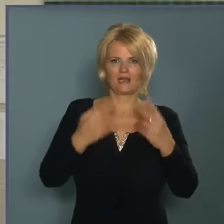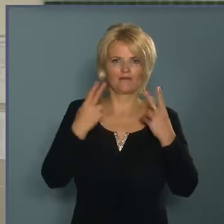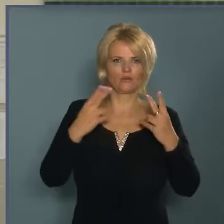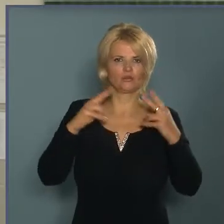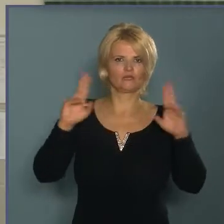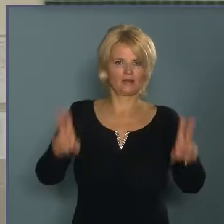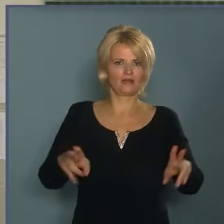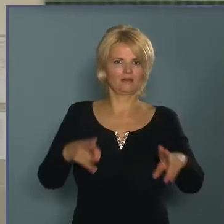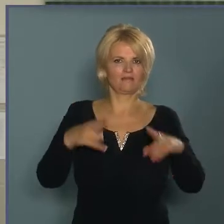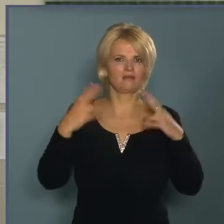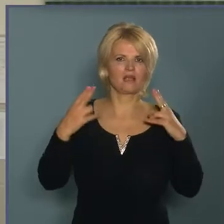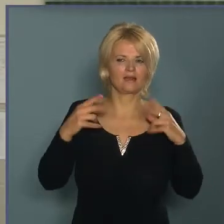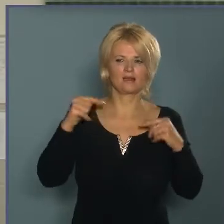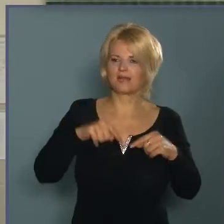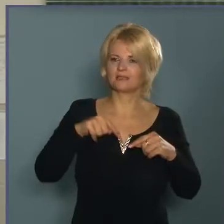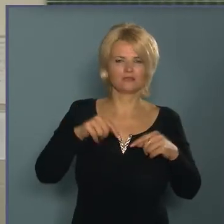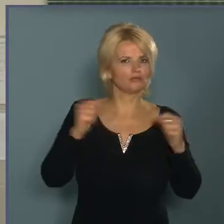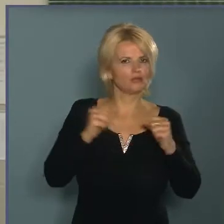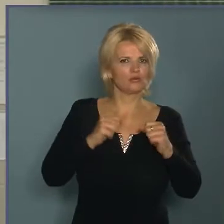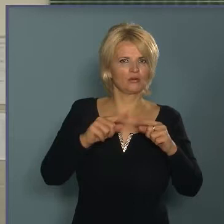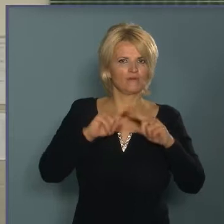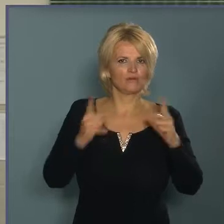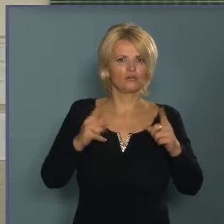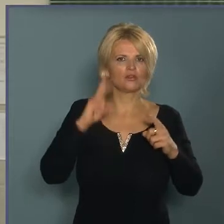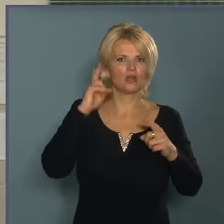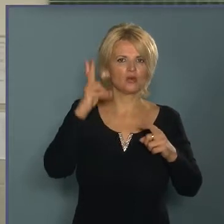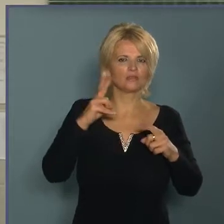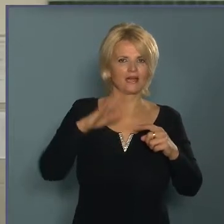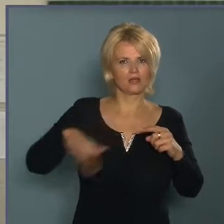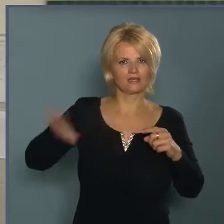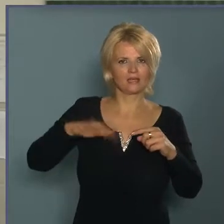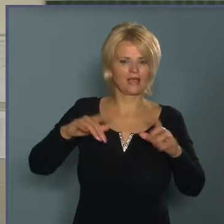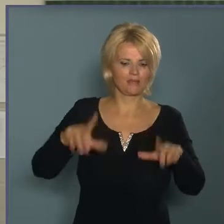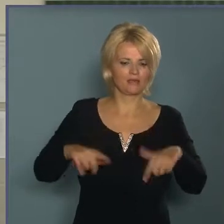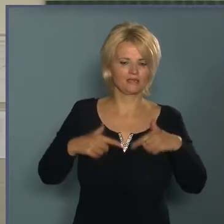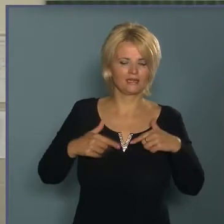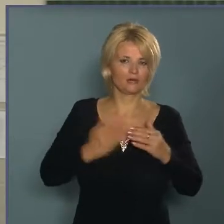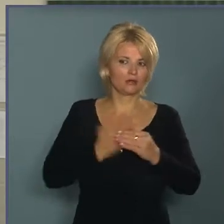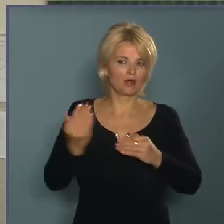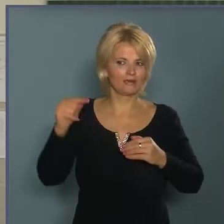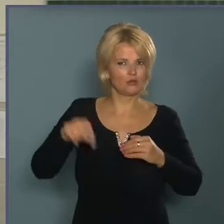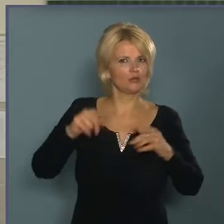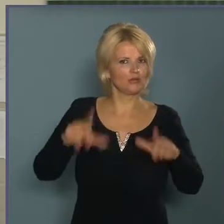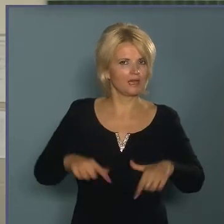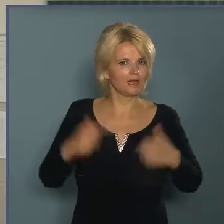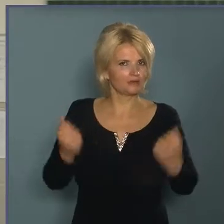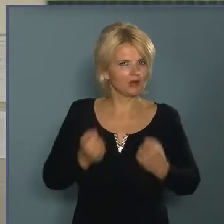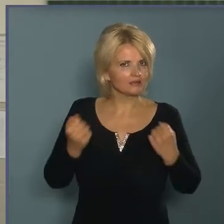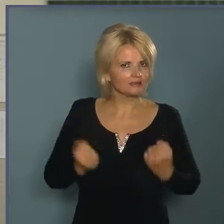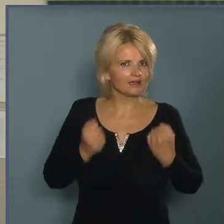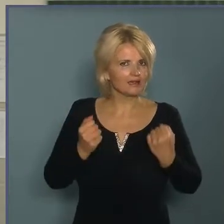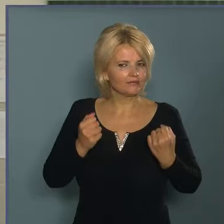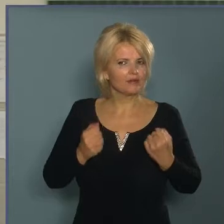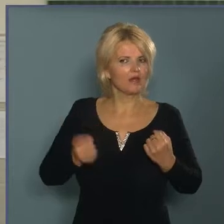a figyelmet. És ez azért furcsa, mert Kodály hazájában élünk, ahol amíg ő élt és aktív volt,